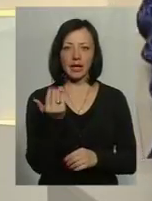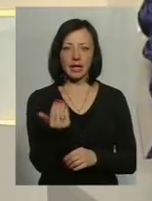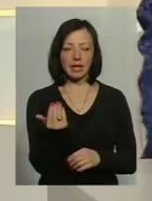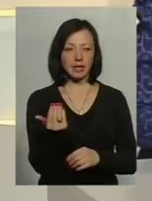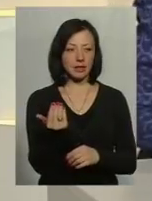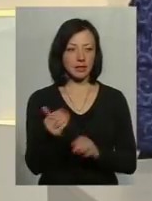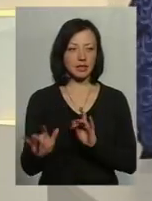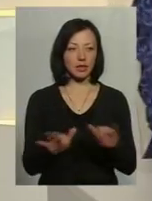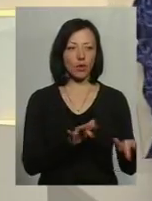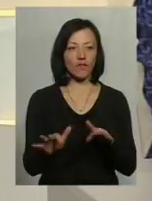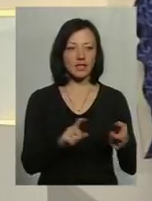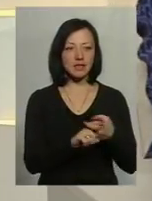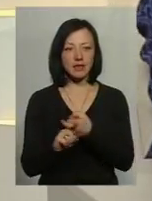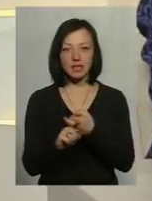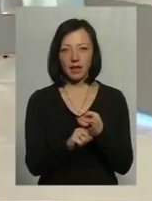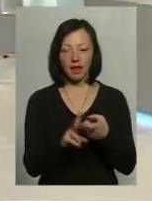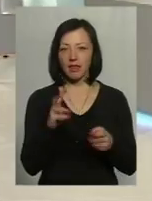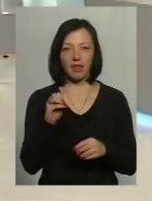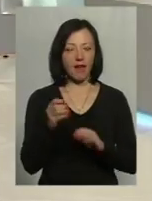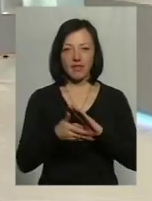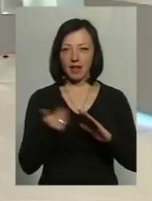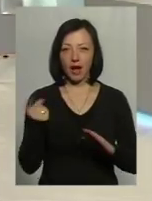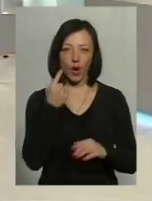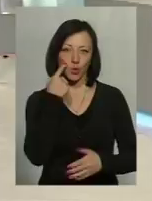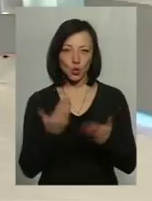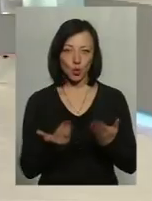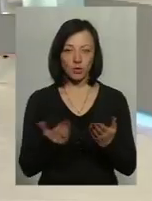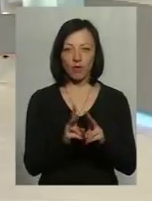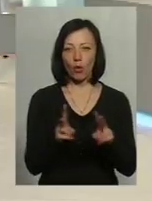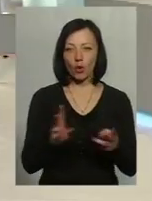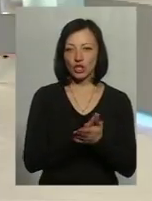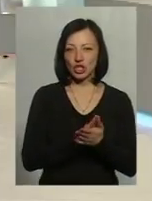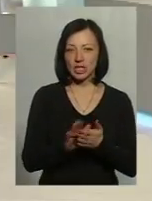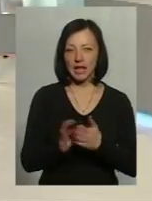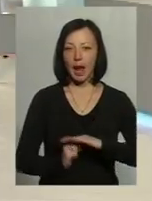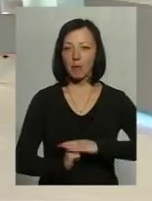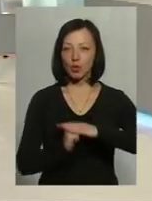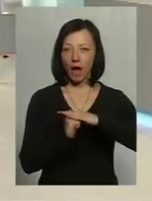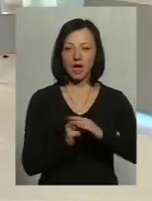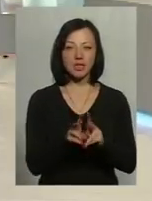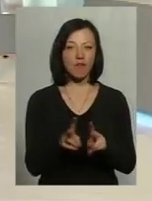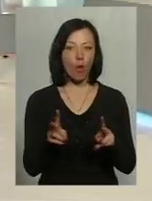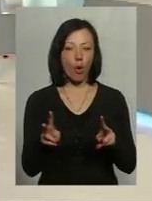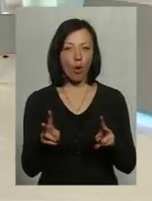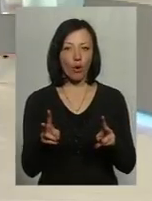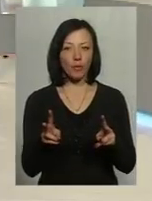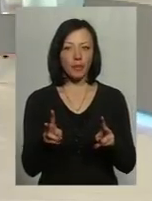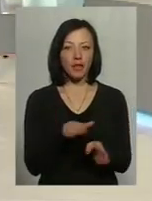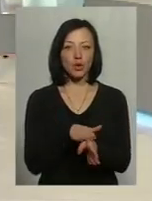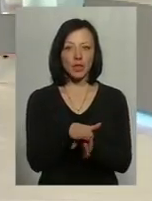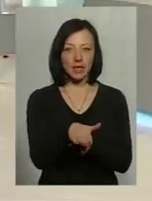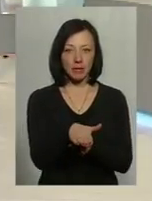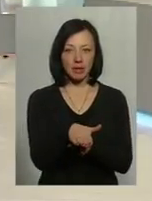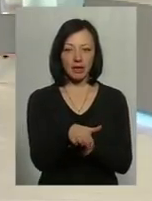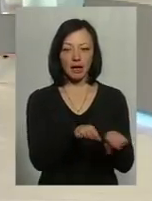ділові зв'язки не викликають сумніву, в кого чиста репутація, в кого дотримана